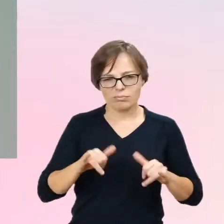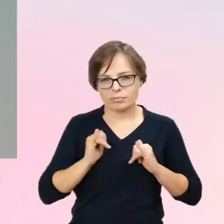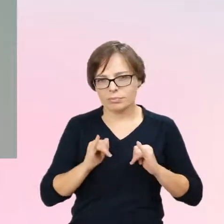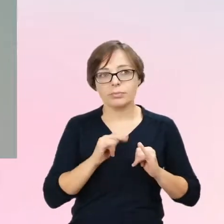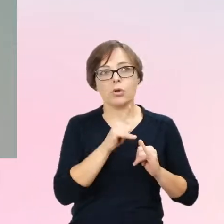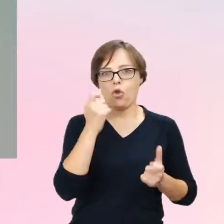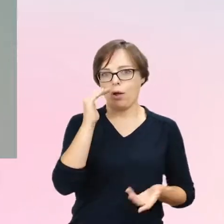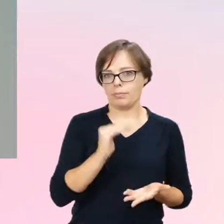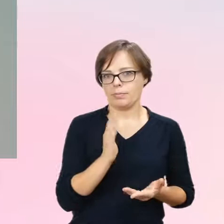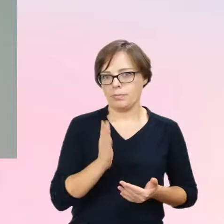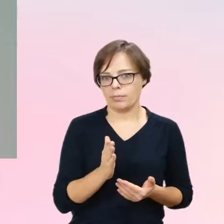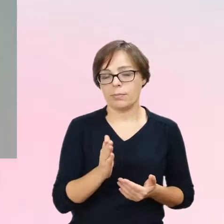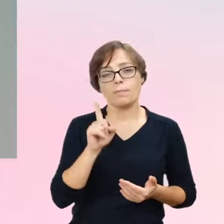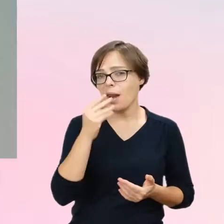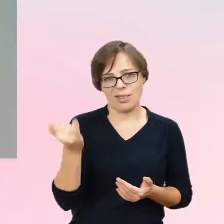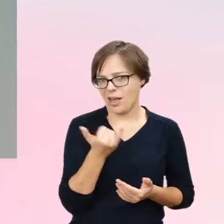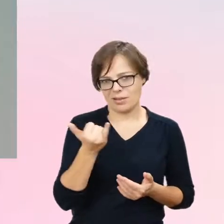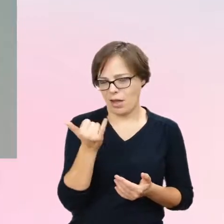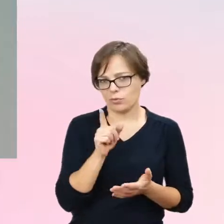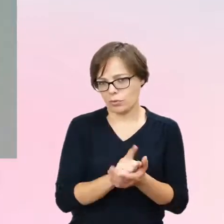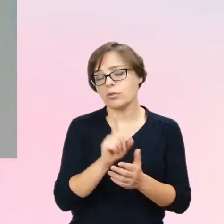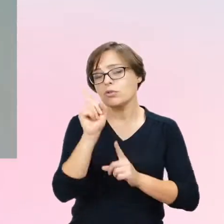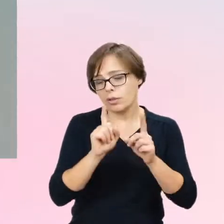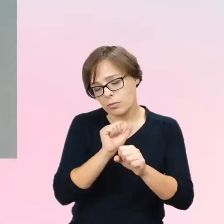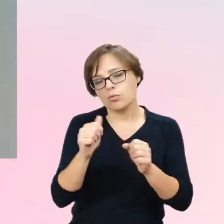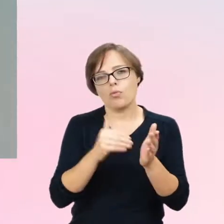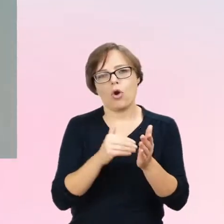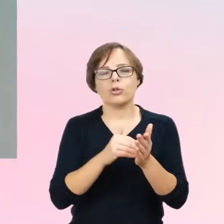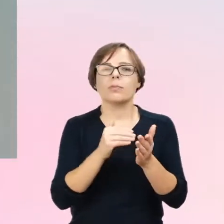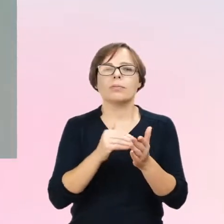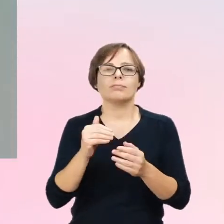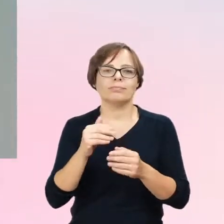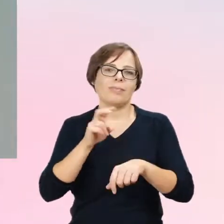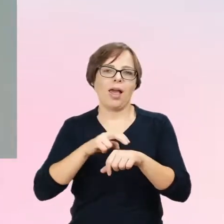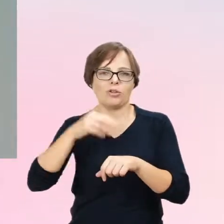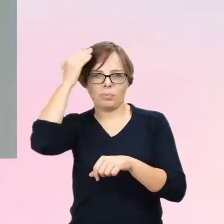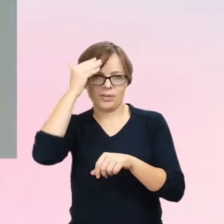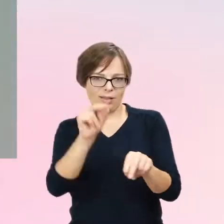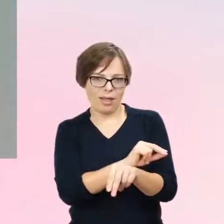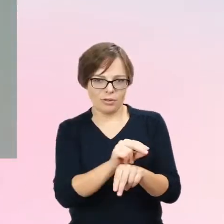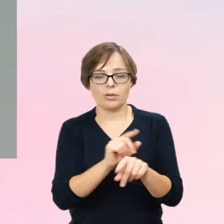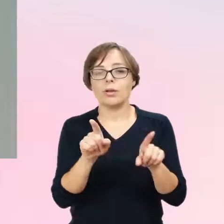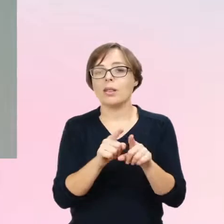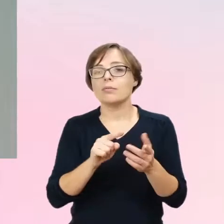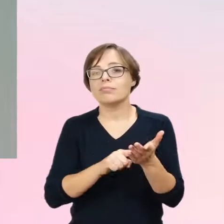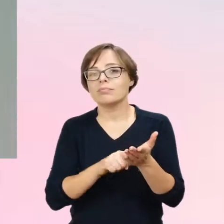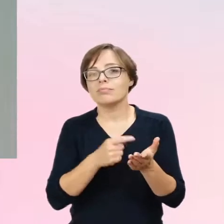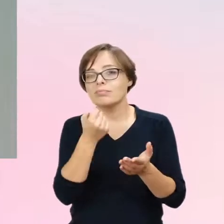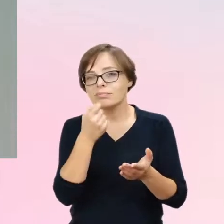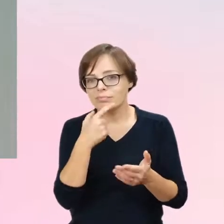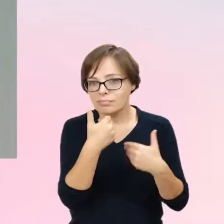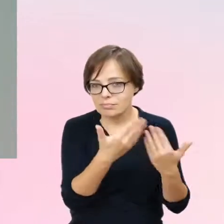Nie zawsze tak jest i czasami po prostu jest konieczne leczenie psychiatryczne, leczenie farmakologiczne, które